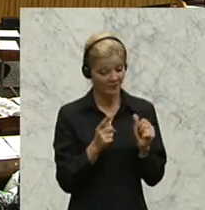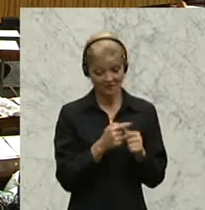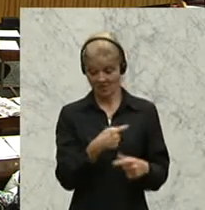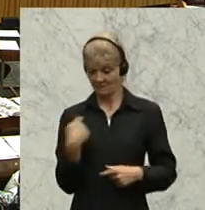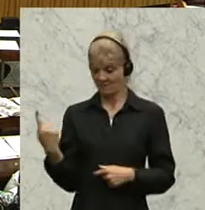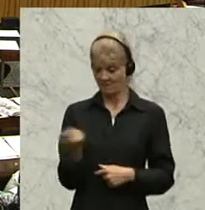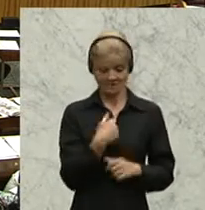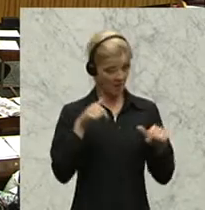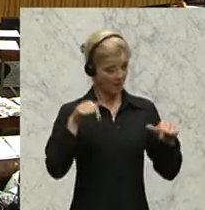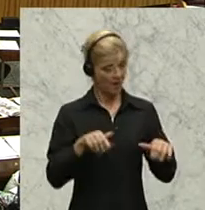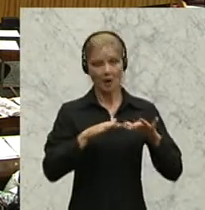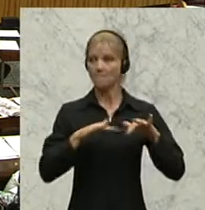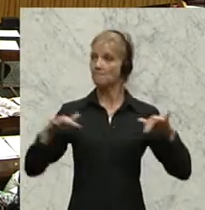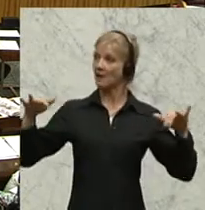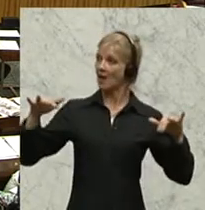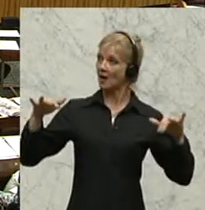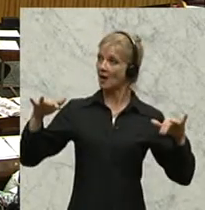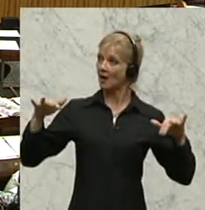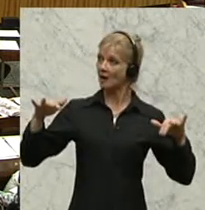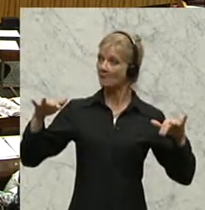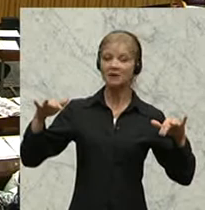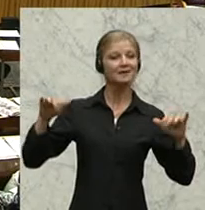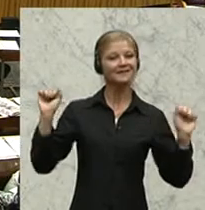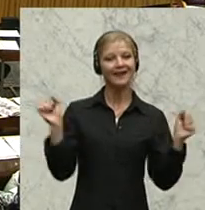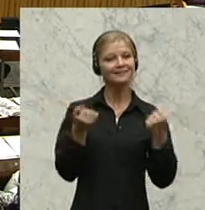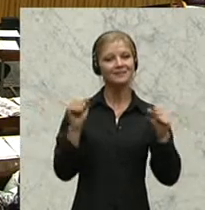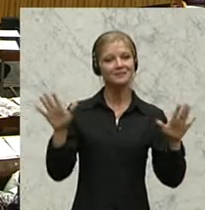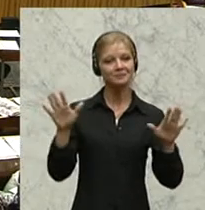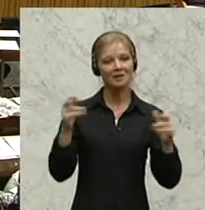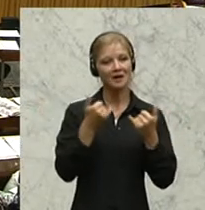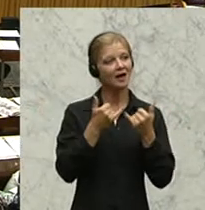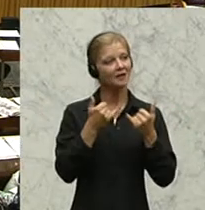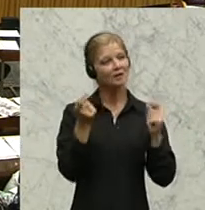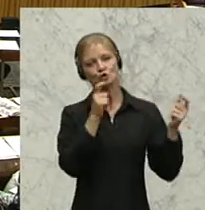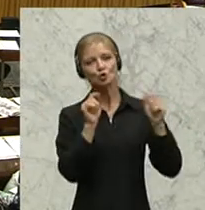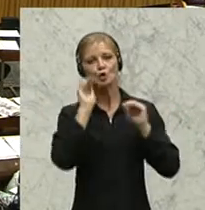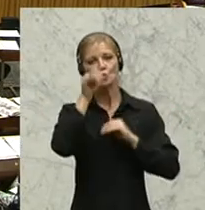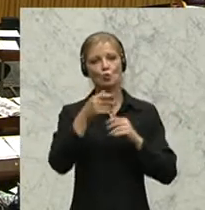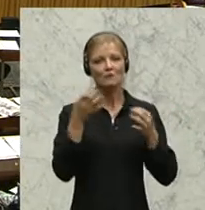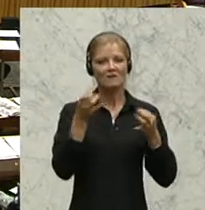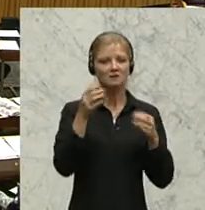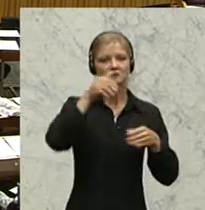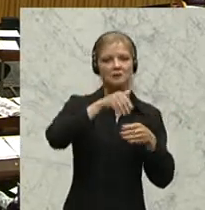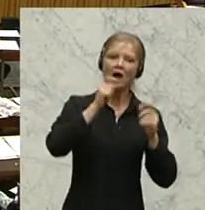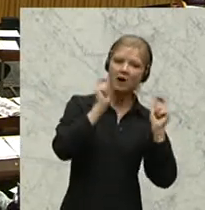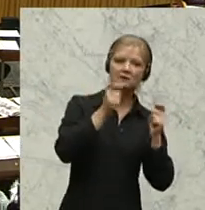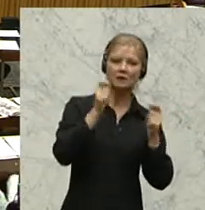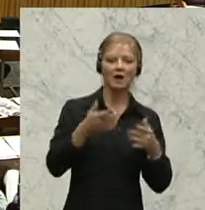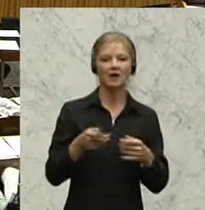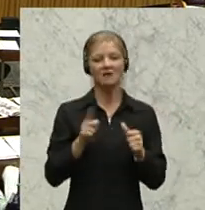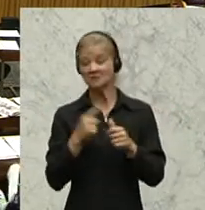Anträge diskutieren können, wenn da von Ihrer Seite Aussagen kommen,